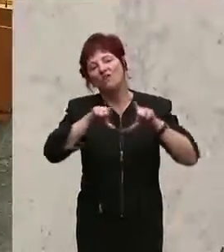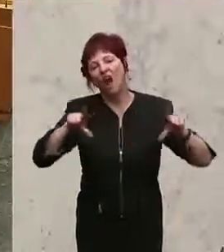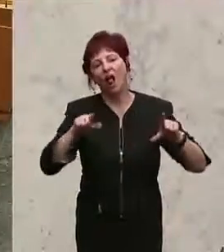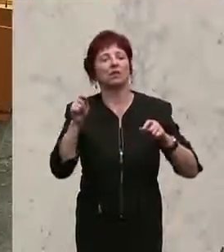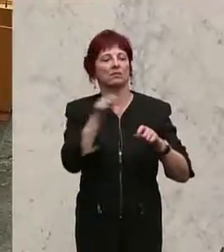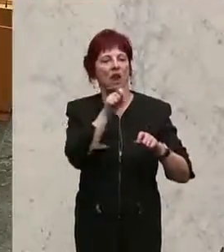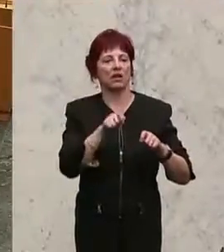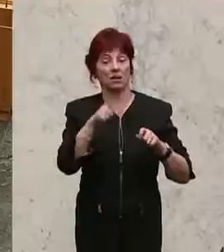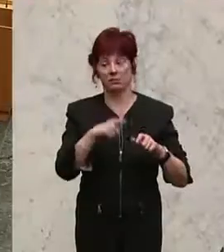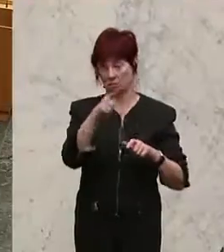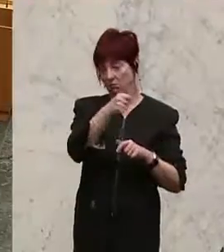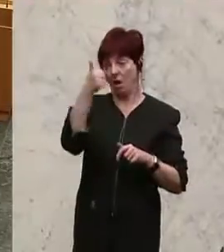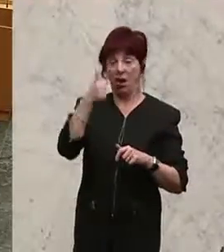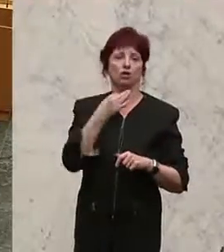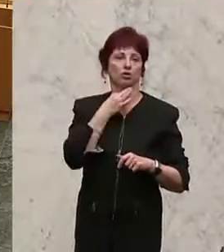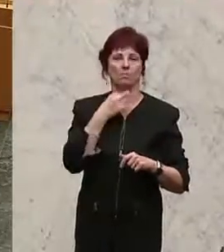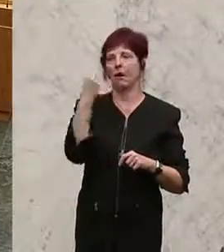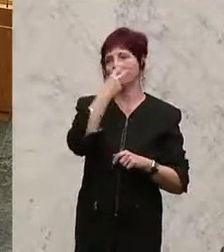einstimmig angenommen.